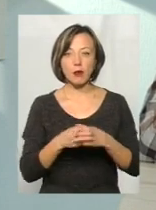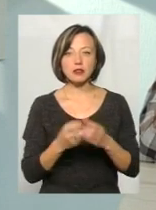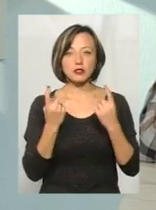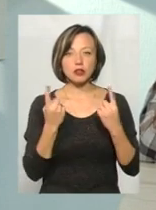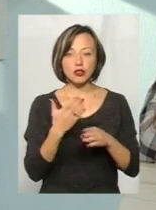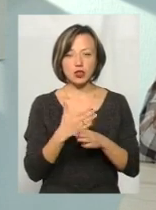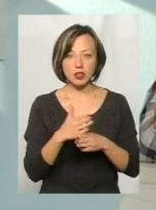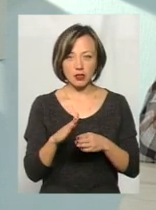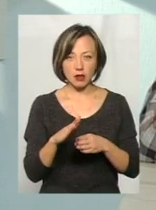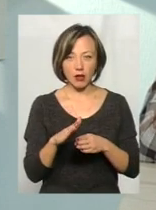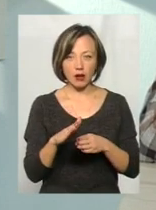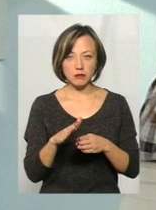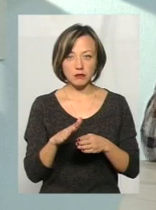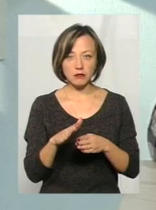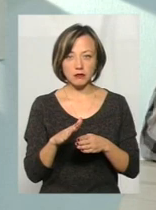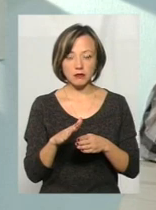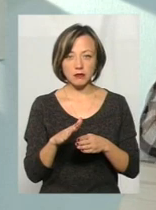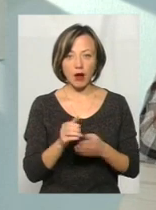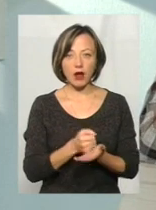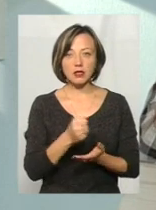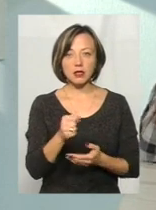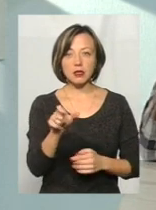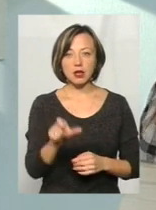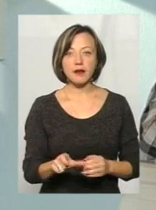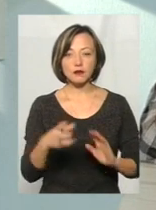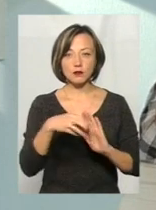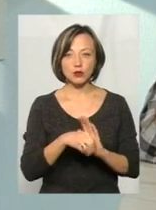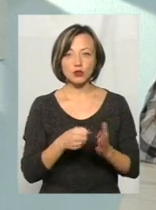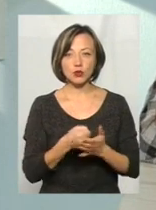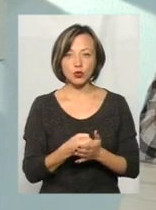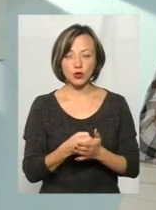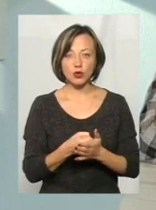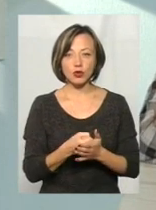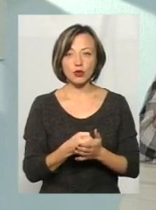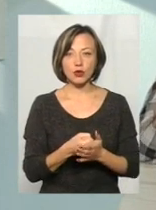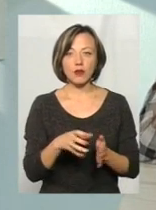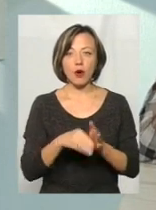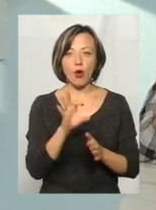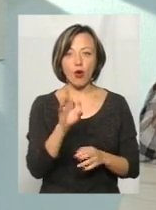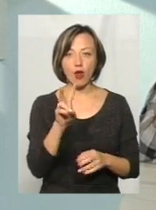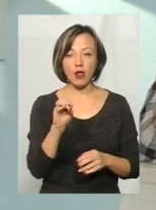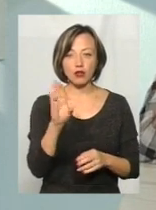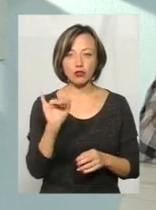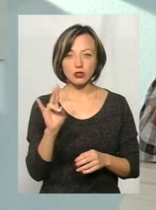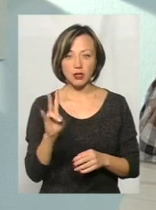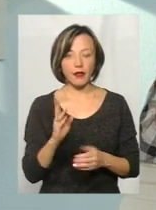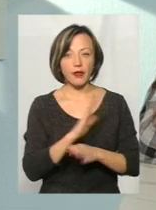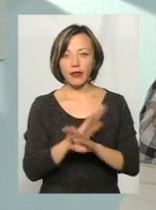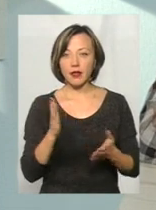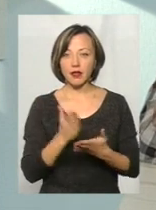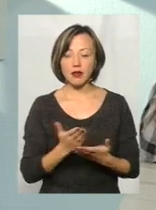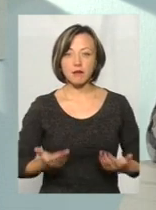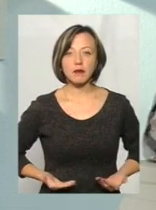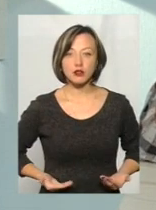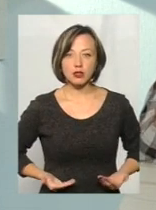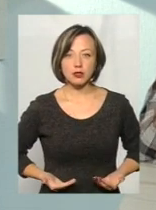частина кандидатів, включених на вибори у Олешинську громаду, не є мешканцями